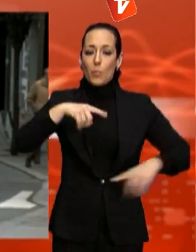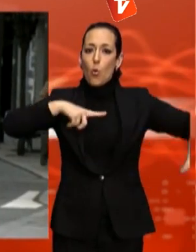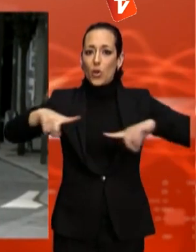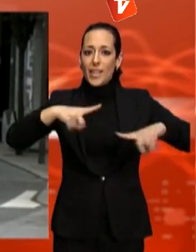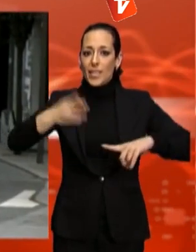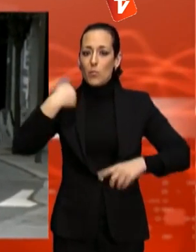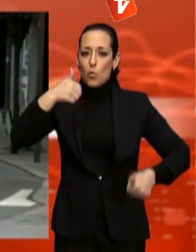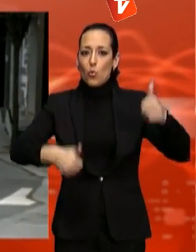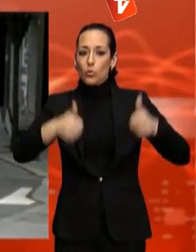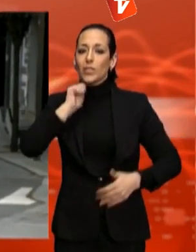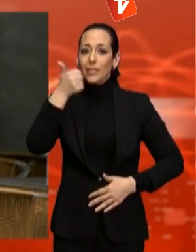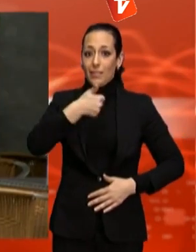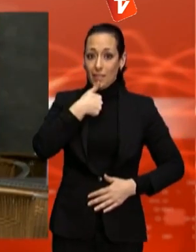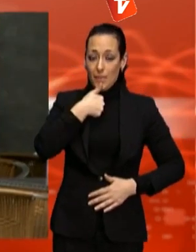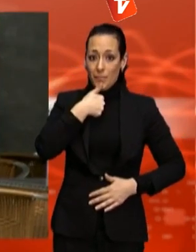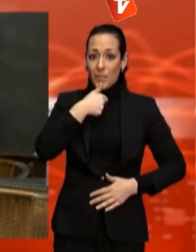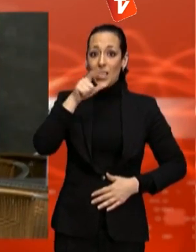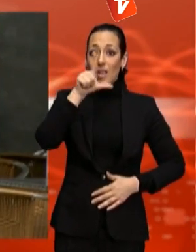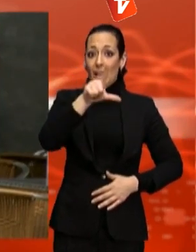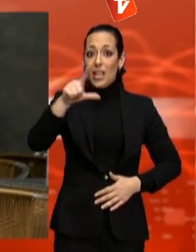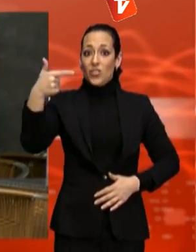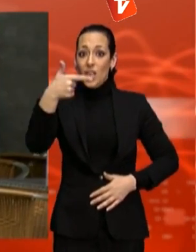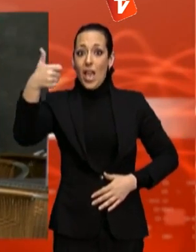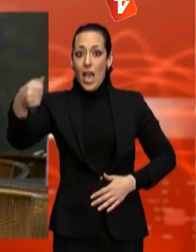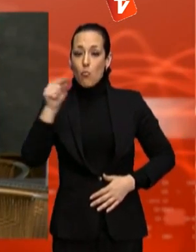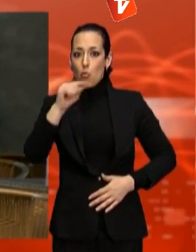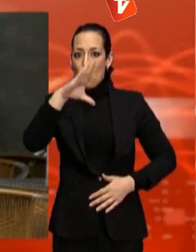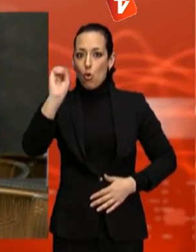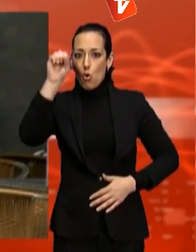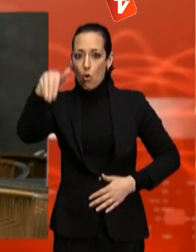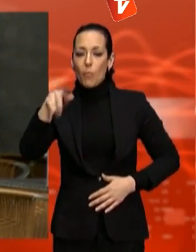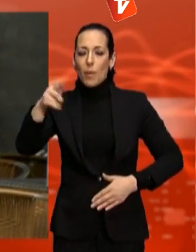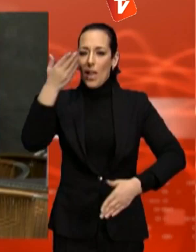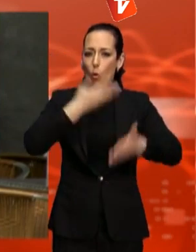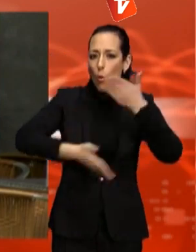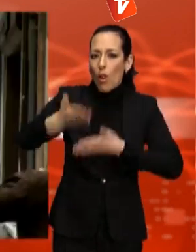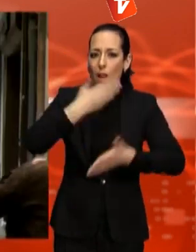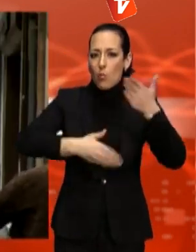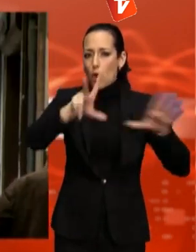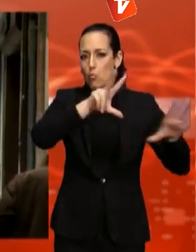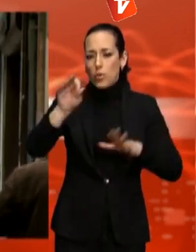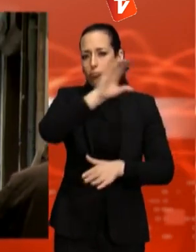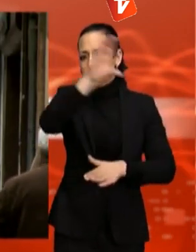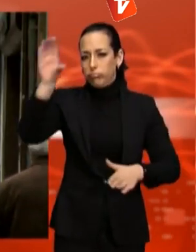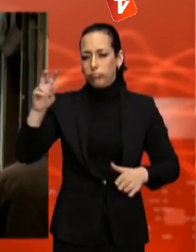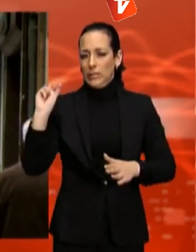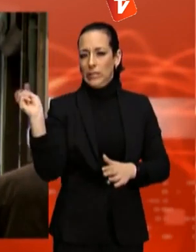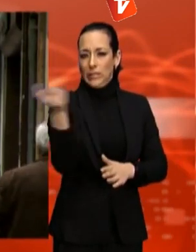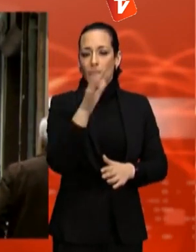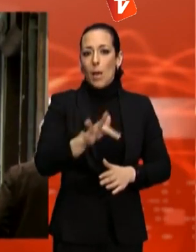.com, una entitat sense ànim de lucre que col·labora amb més de 80 ciutats i un miler d'empreses i centres de recerca d'arreu del món.